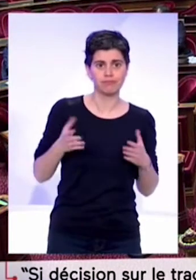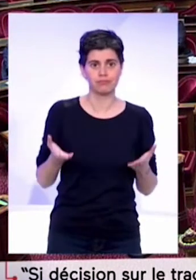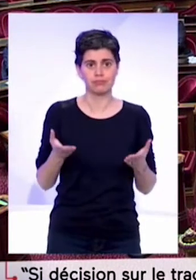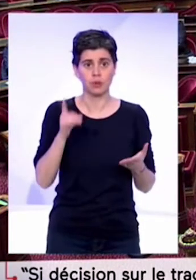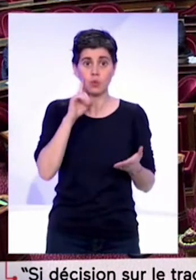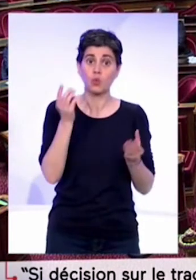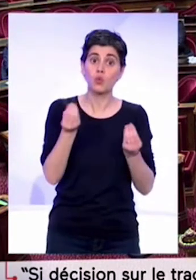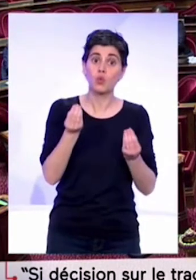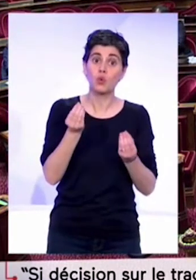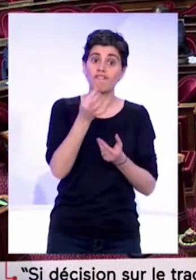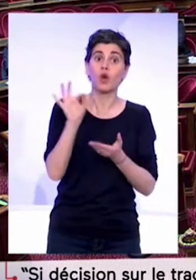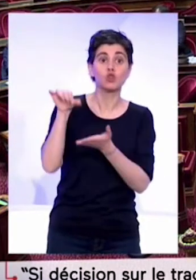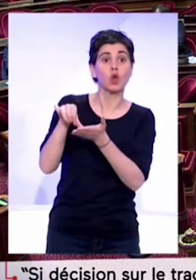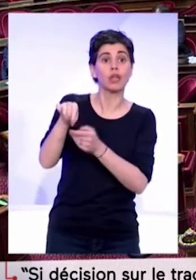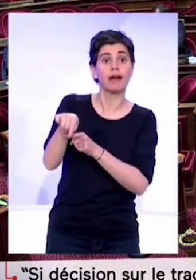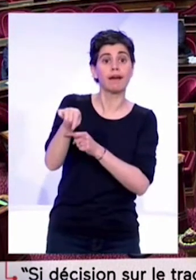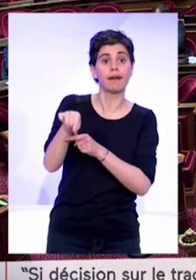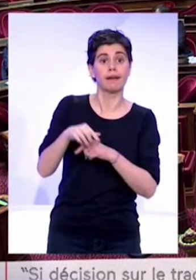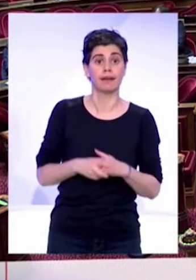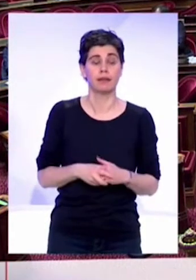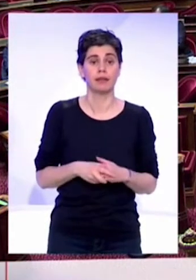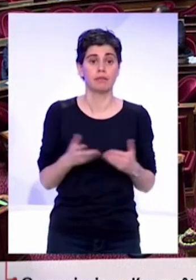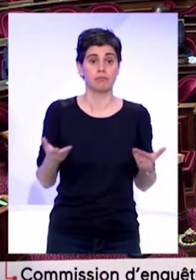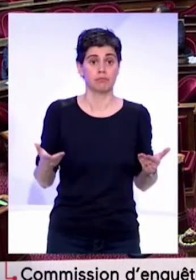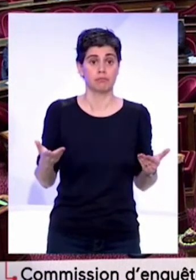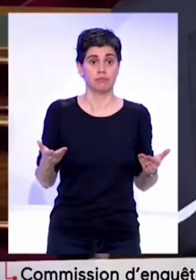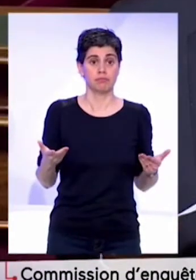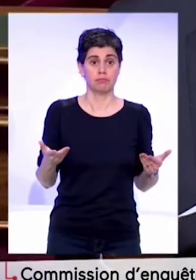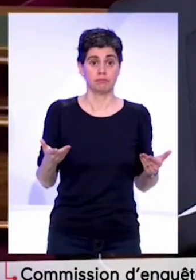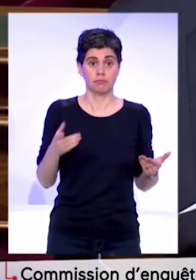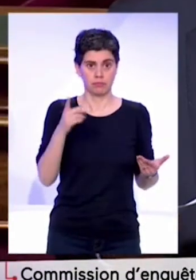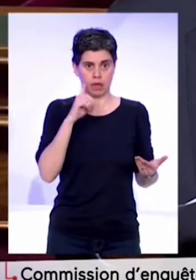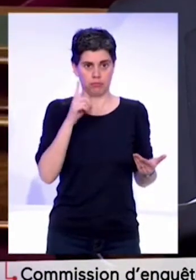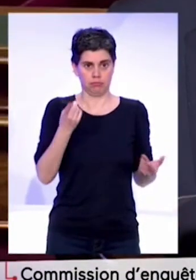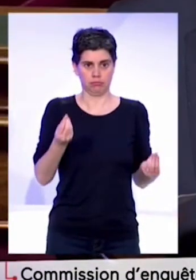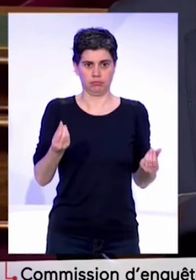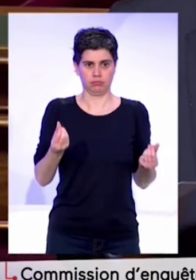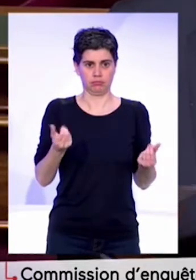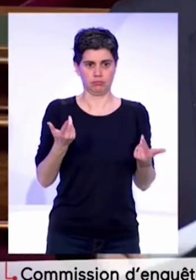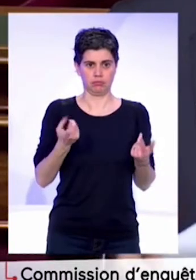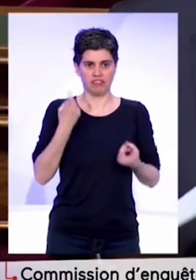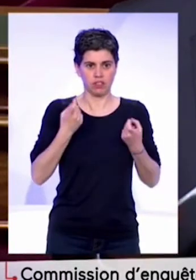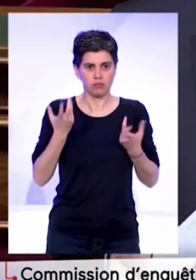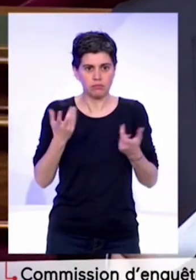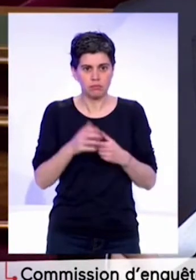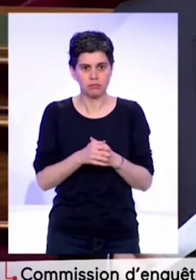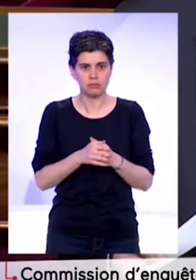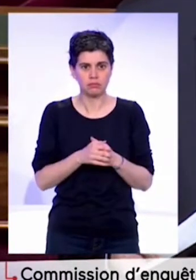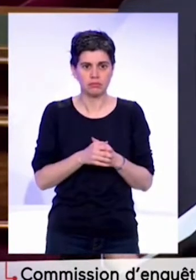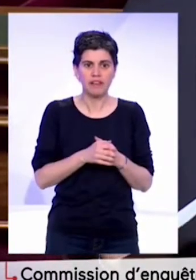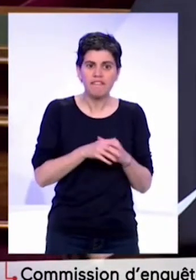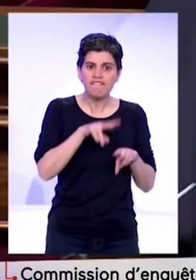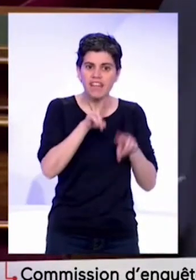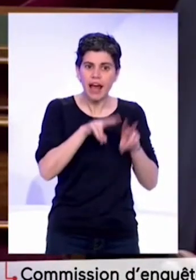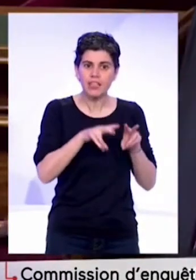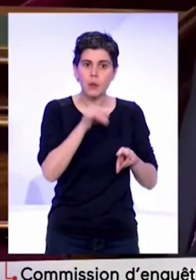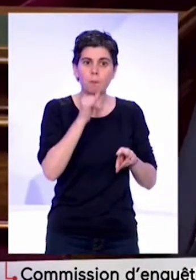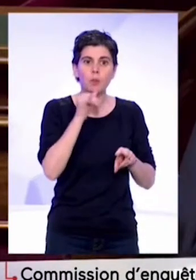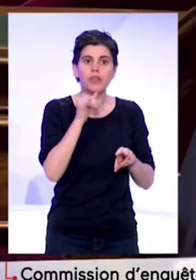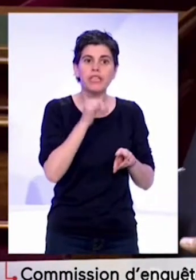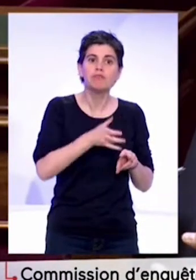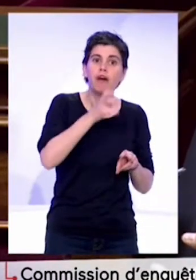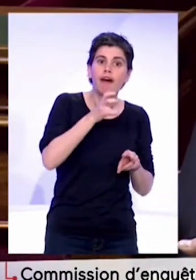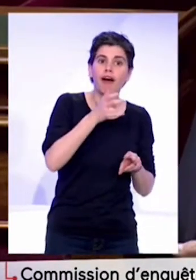et on ne comprend pas bien pourquoi des villages qui disposent d'un petit commerce, d'un bar